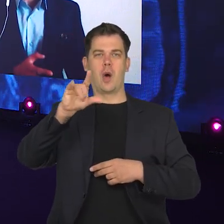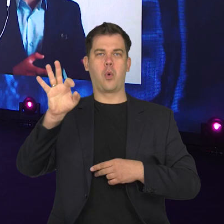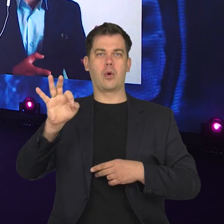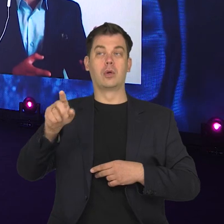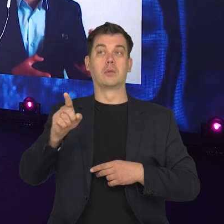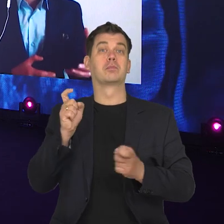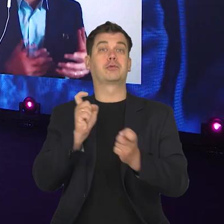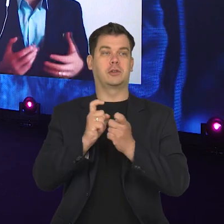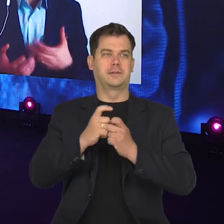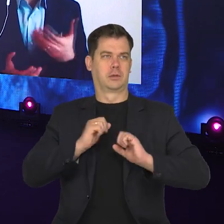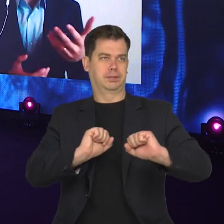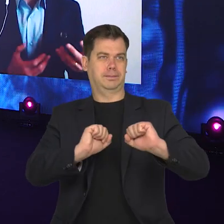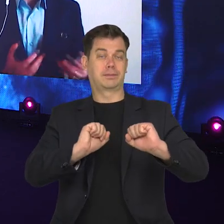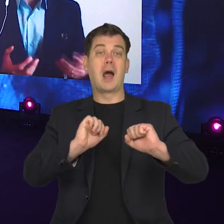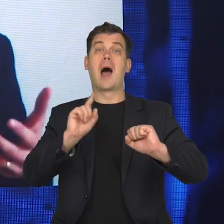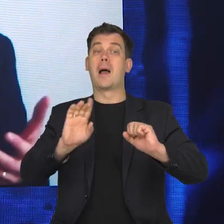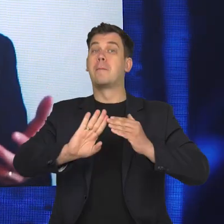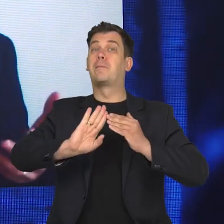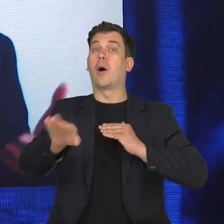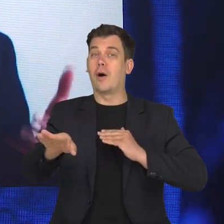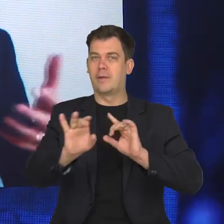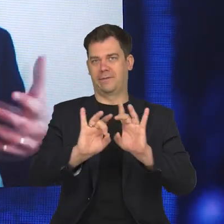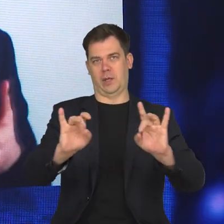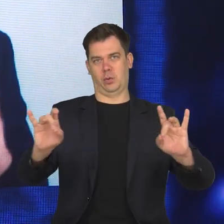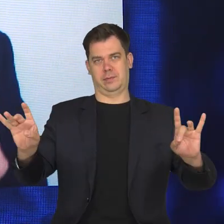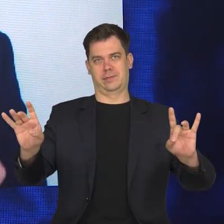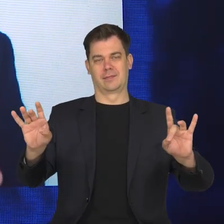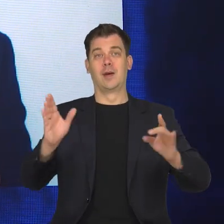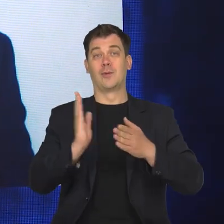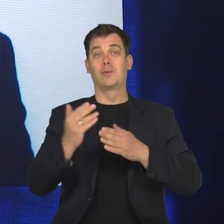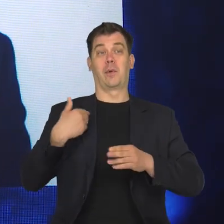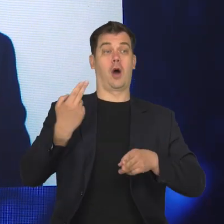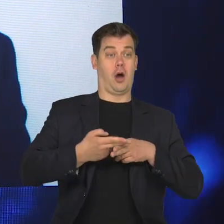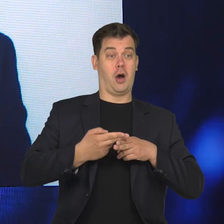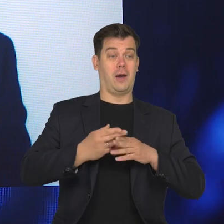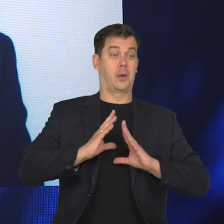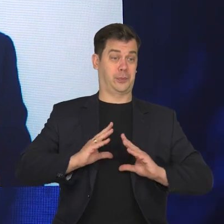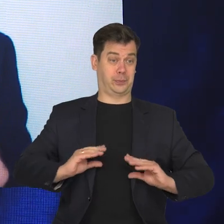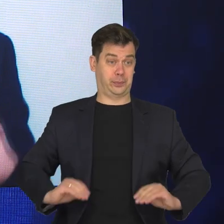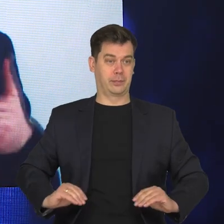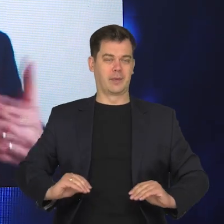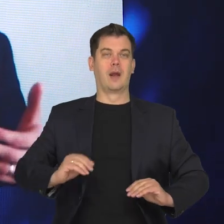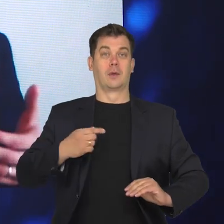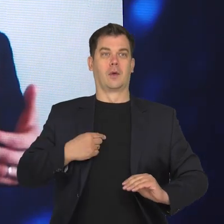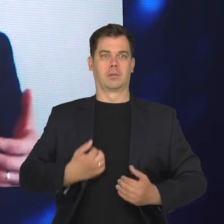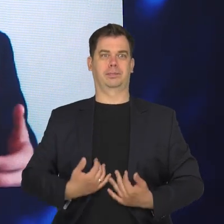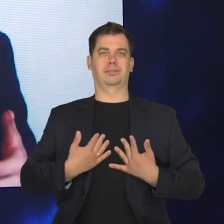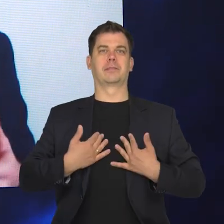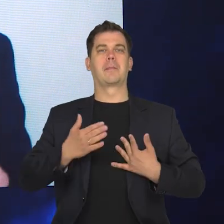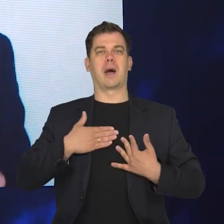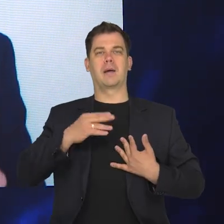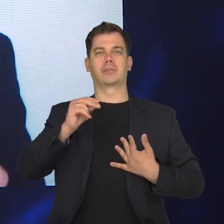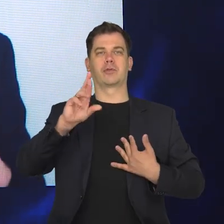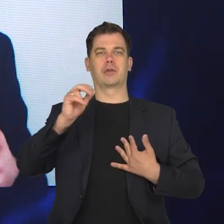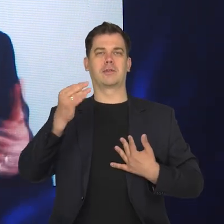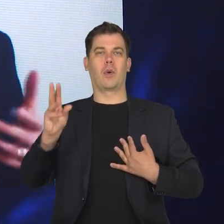mają nas bronić. Ale one wytwarzają się dopiero po tym, jak już przechorujemy, jak już mieliśmy kontakt z wirusem. Takie testy są tańsze i